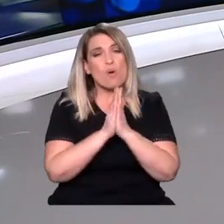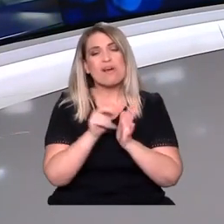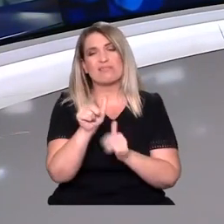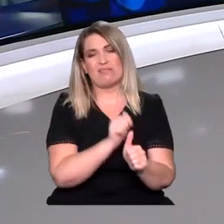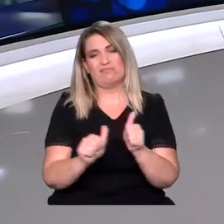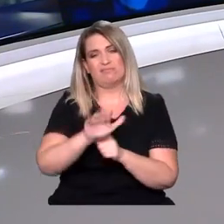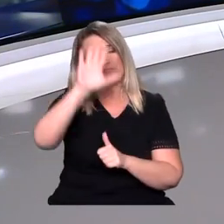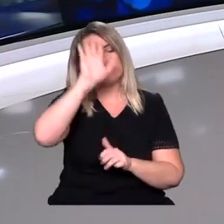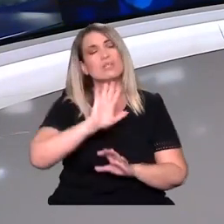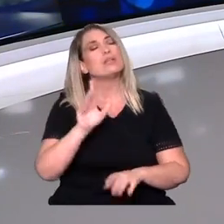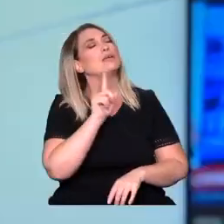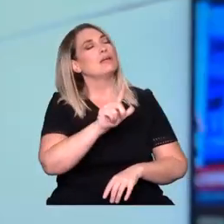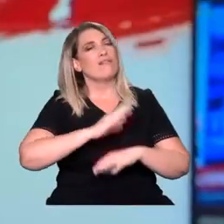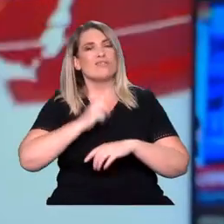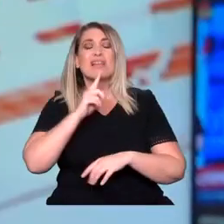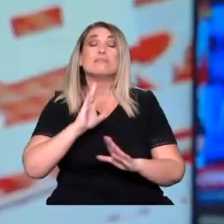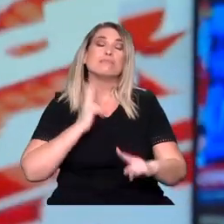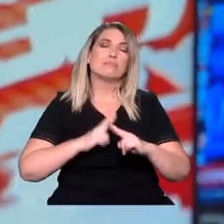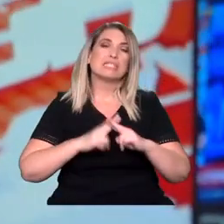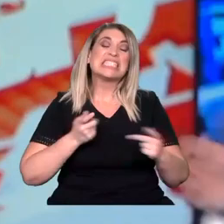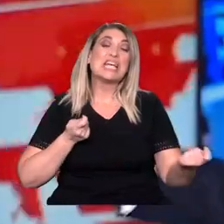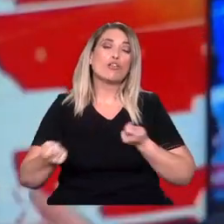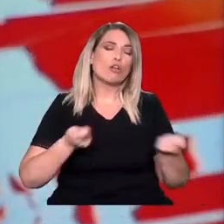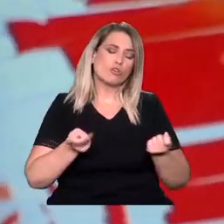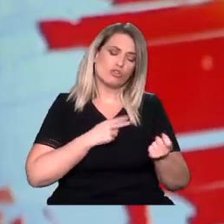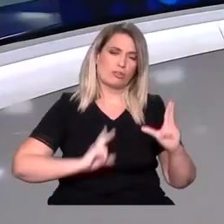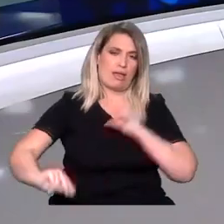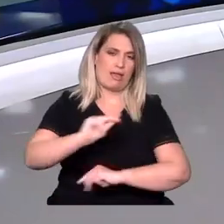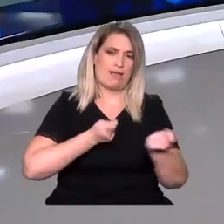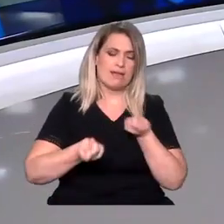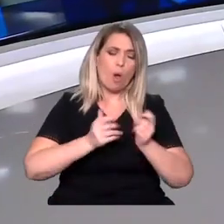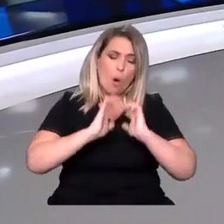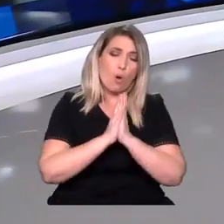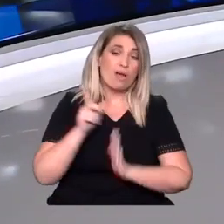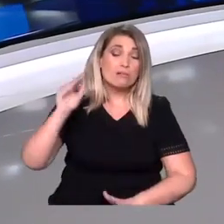υπάρχει ένα κέντρο συντονισμού και νομίζω ότι είναι κάτι που το Υπουργείο Υγείας πρέπει να δει. Ευχαριστώ πολύ και την Ιρία και τον Μαρίνο Κασιάμη.